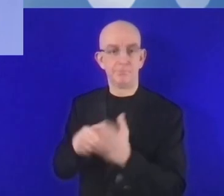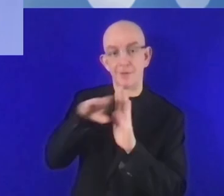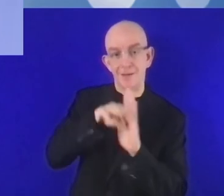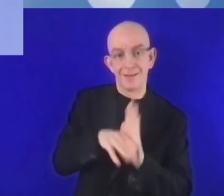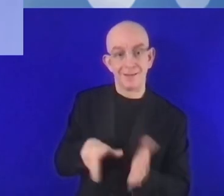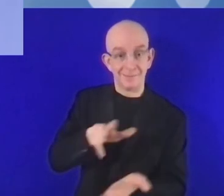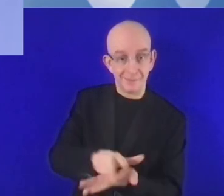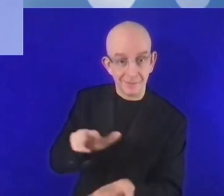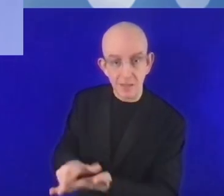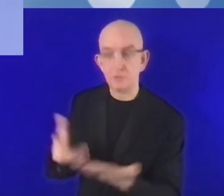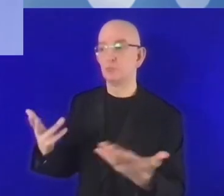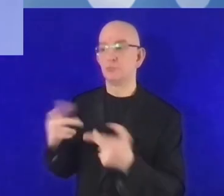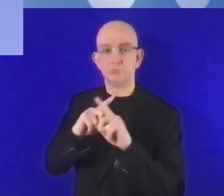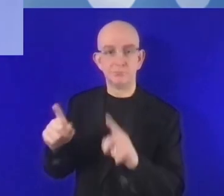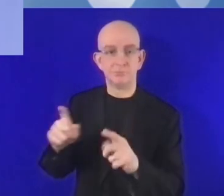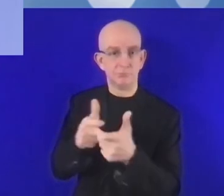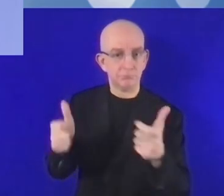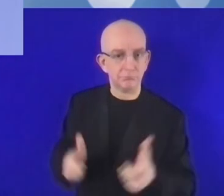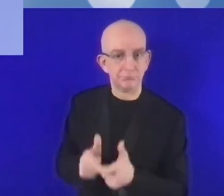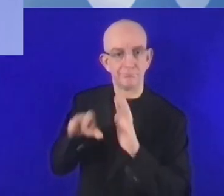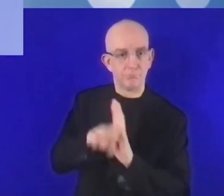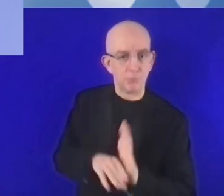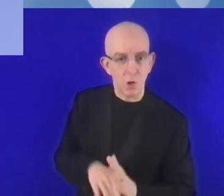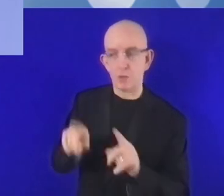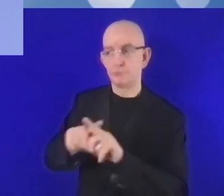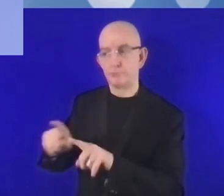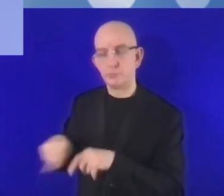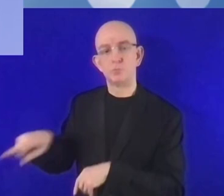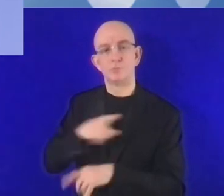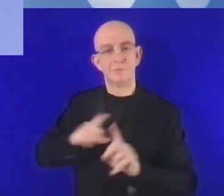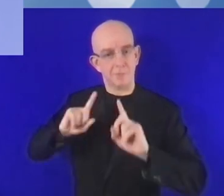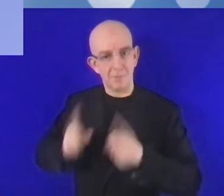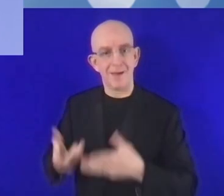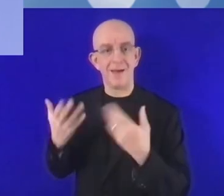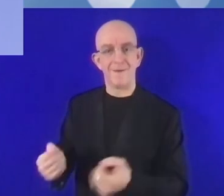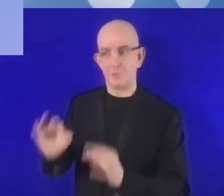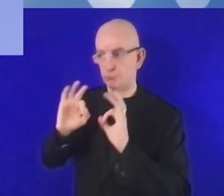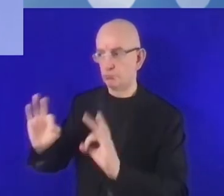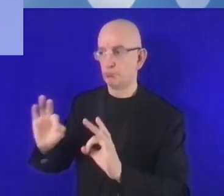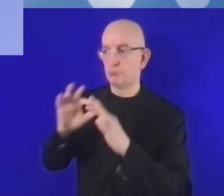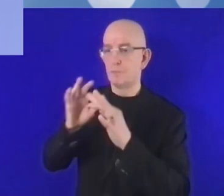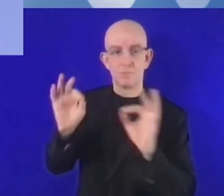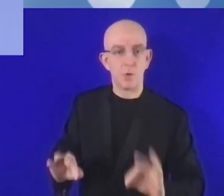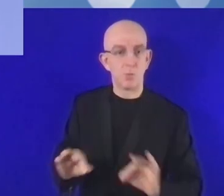قانونية. هذا لا نستطيع فعل أي شيء دون وجود فعلى